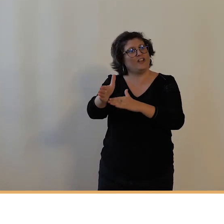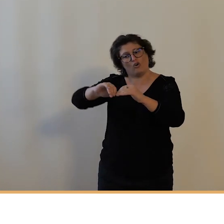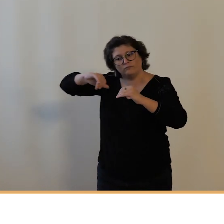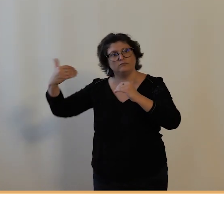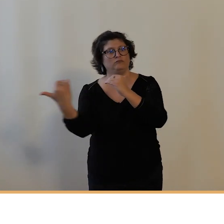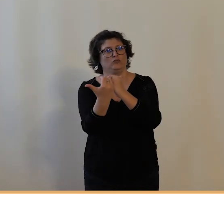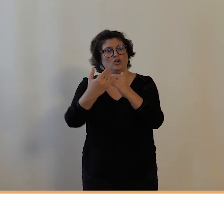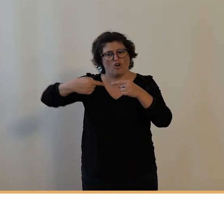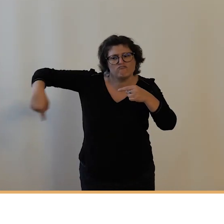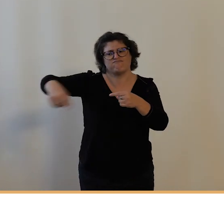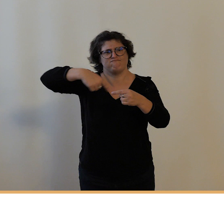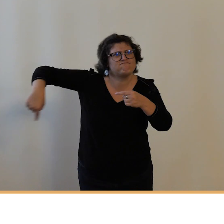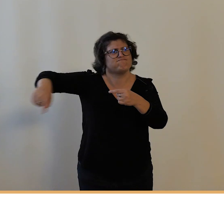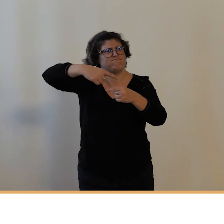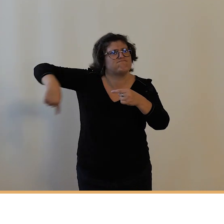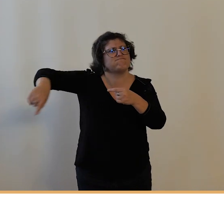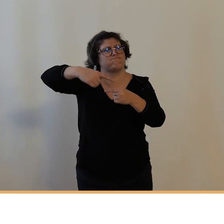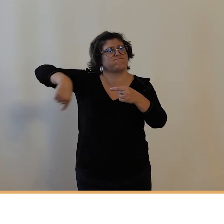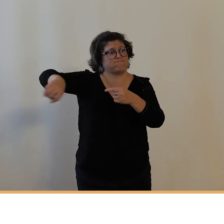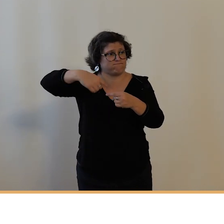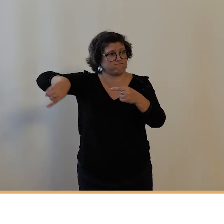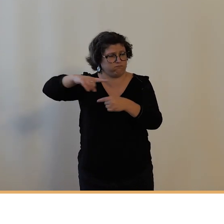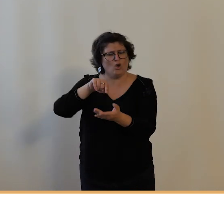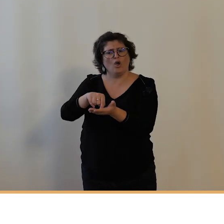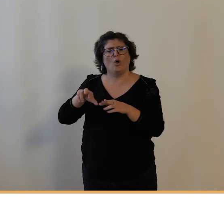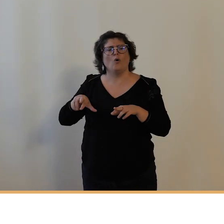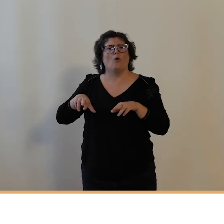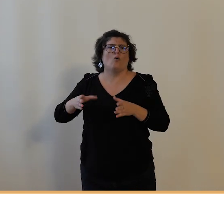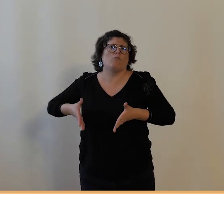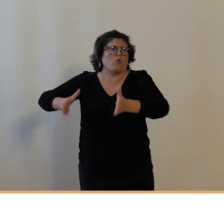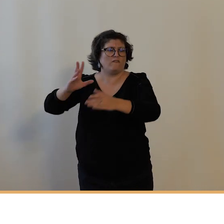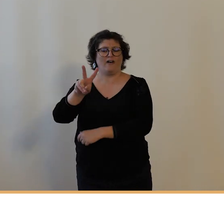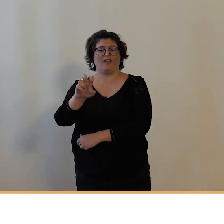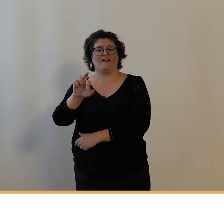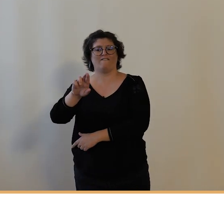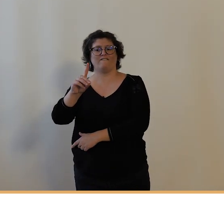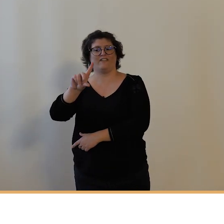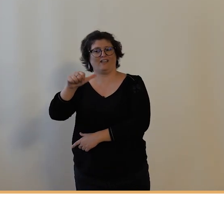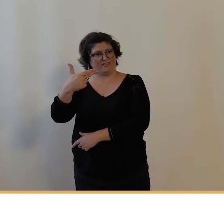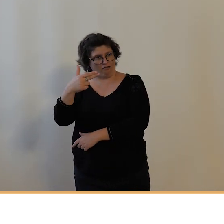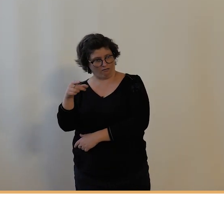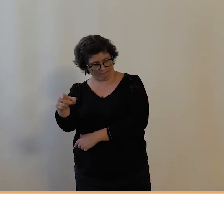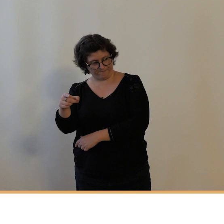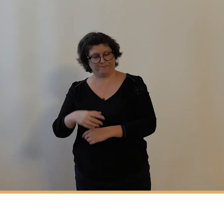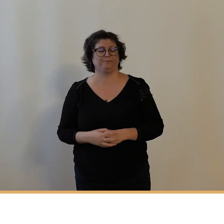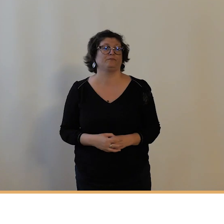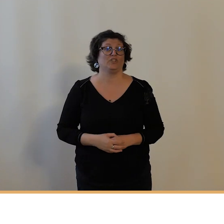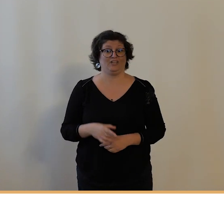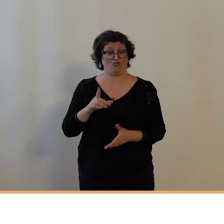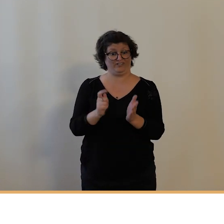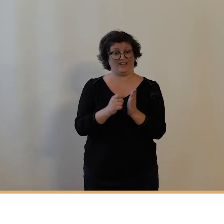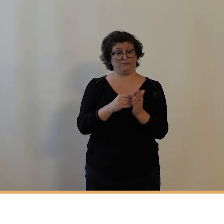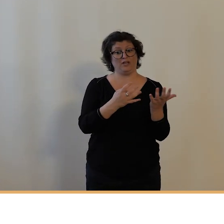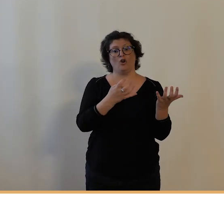Verdun. Et le Vélos Club organise une série de courses en 1896 et surtout